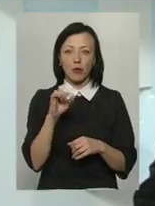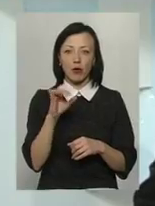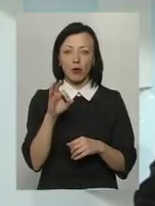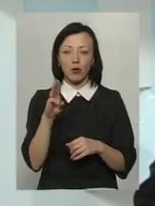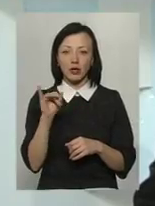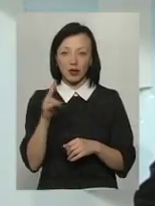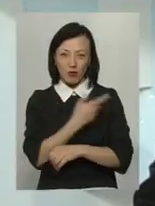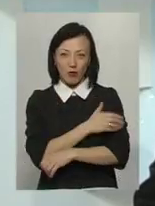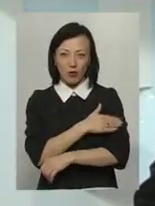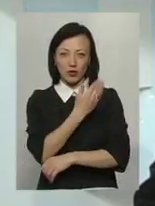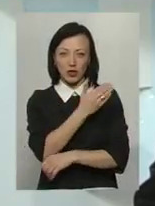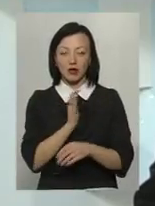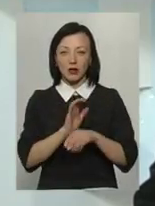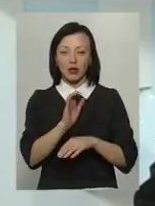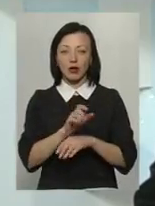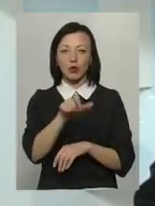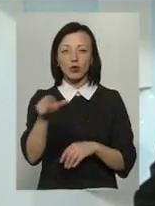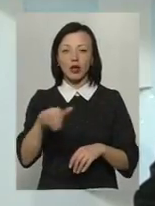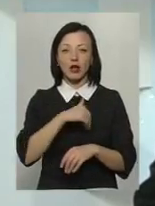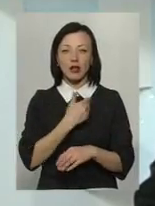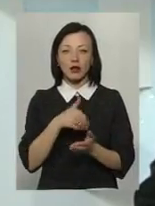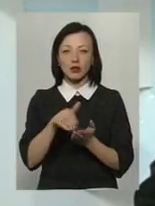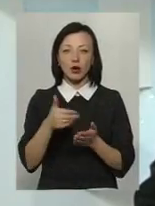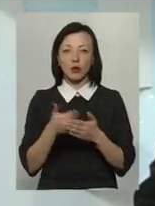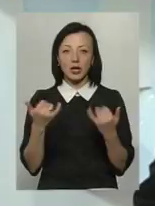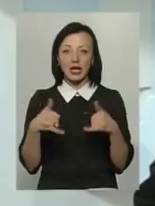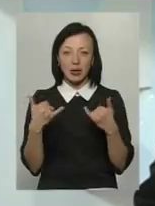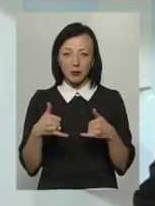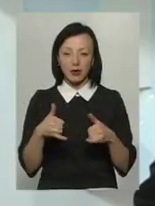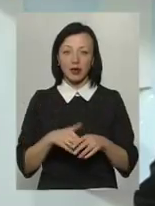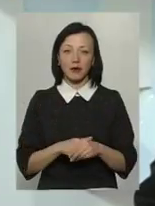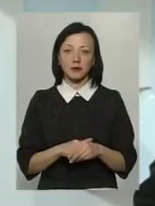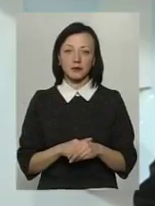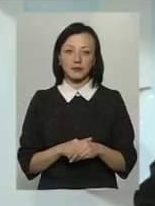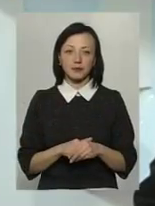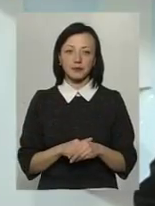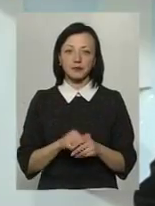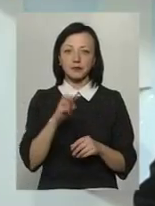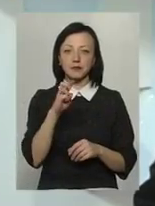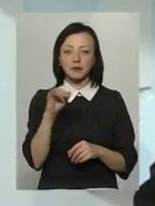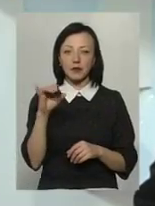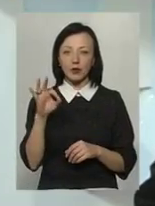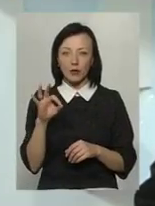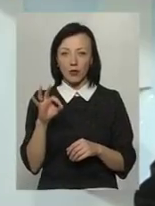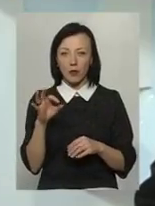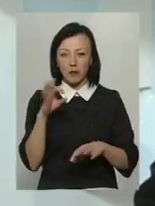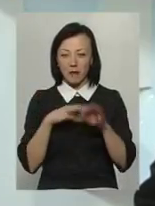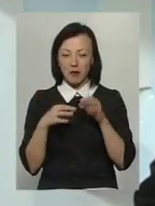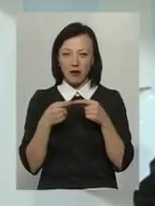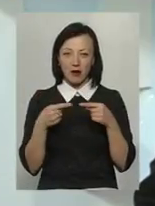в Польщі людей, які хочуть відказатися від хімії – біологічними препаратами.